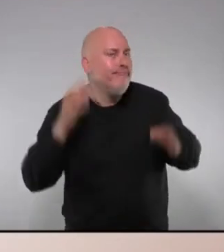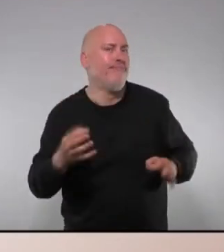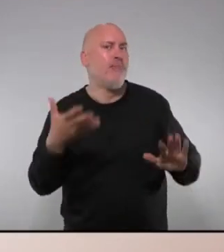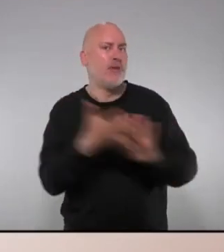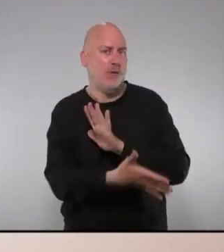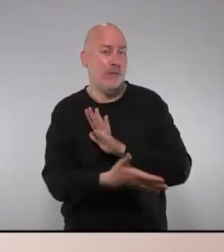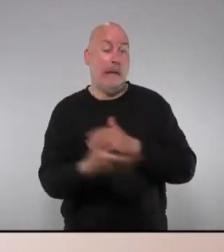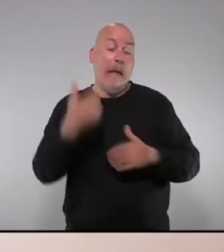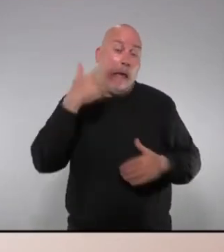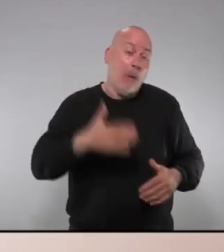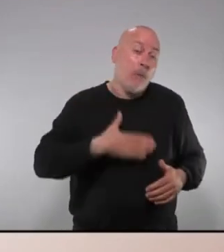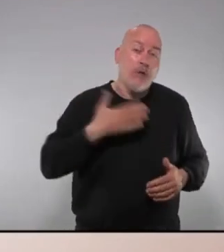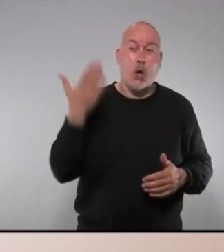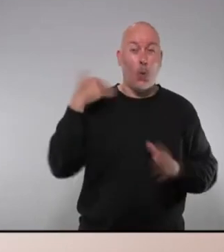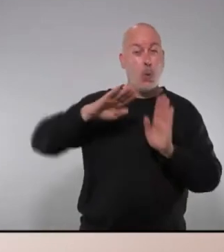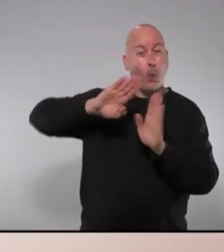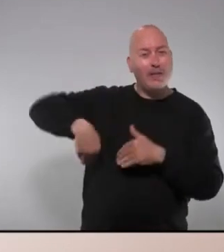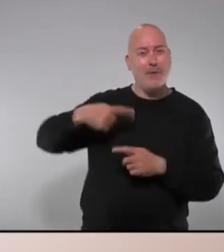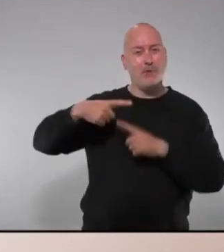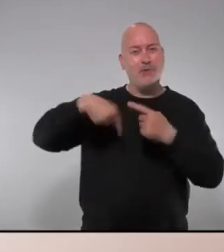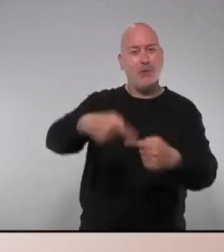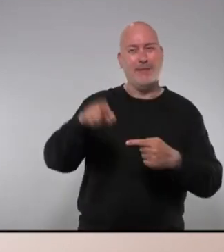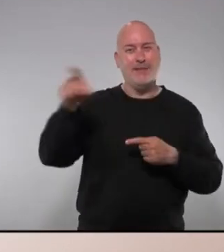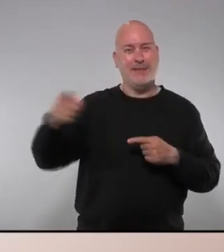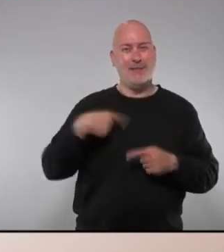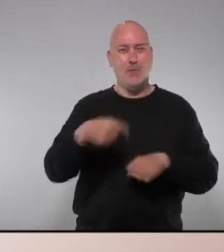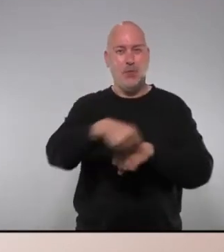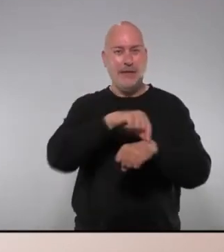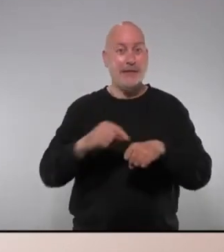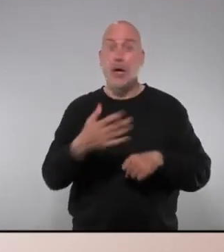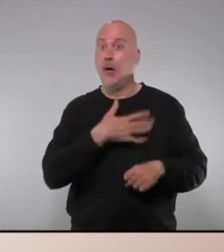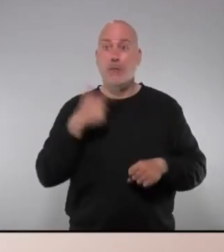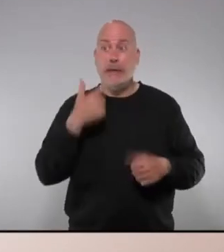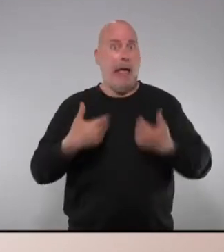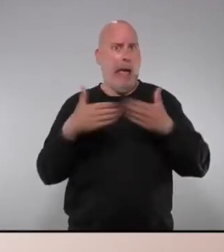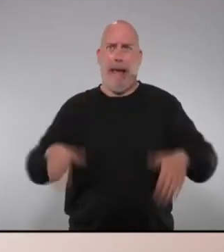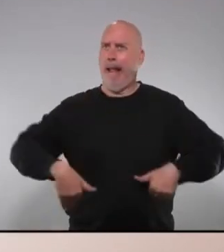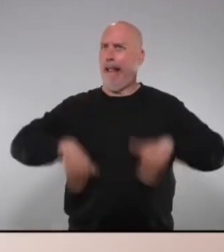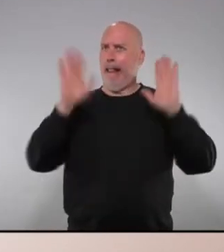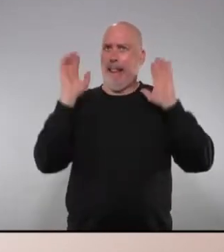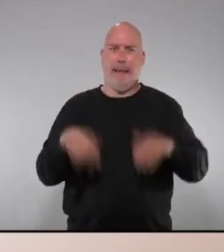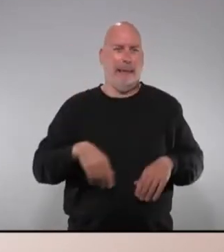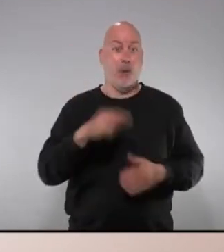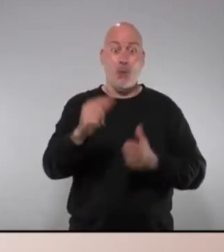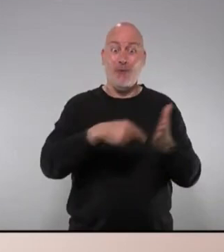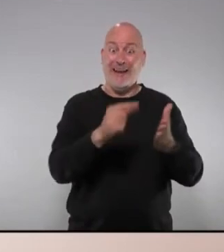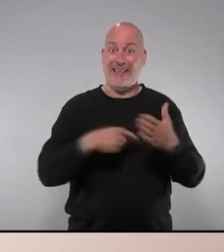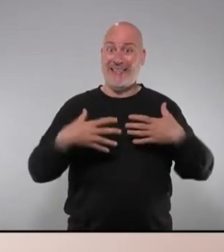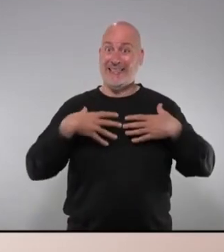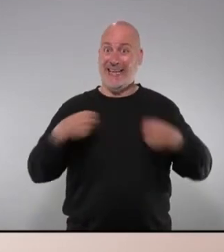amb els últims esdeveniments polítics, amb el fet que de cop sembla que s'hagi obert la veda sobre la bona o mala fe d'alguns contractes